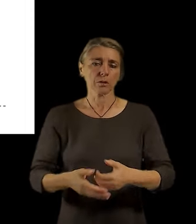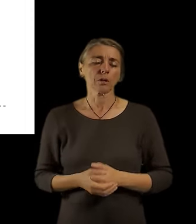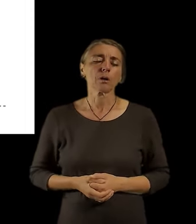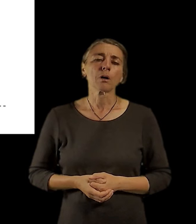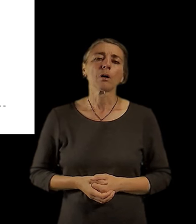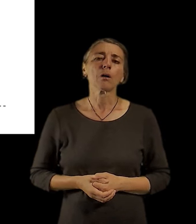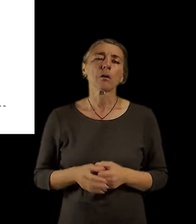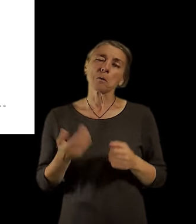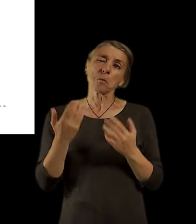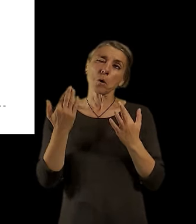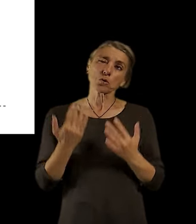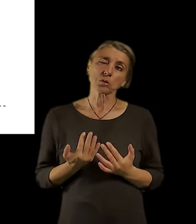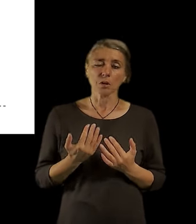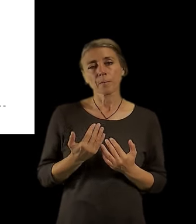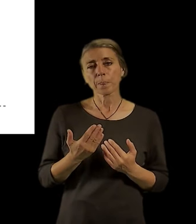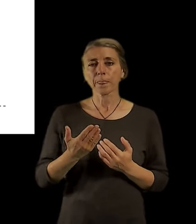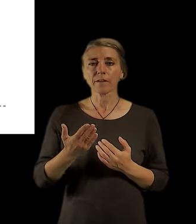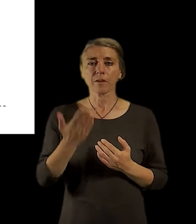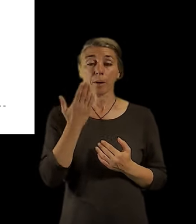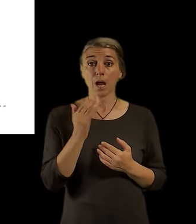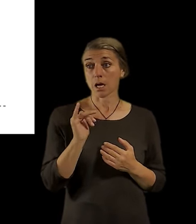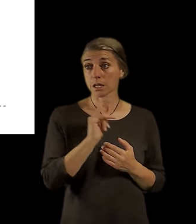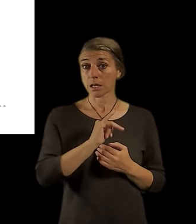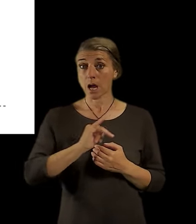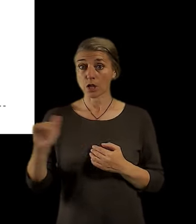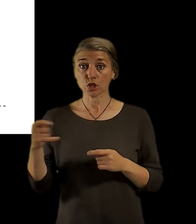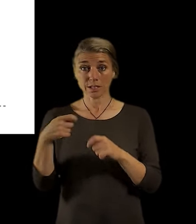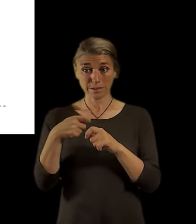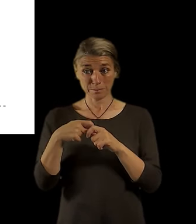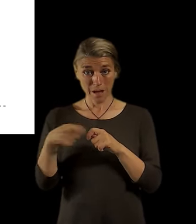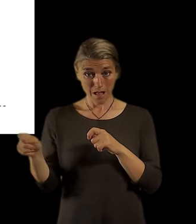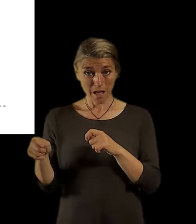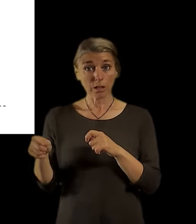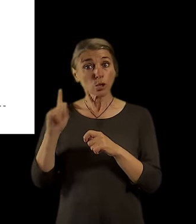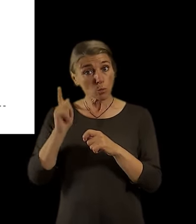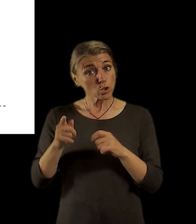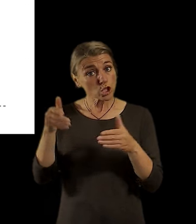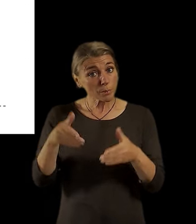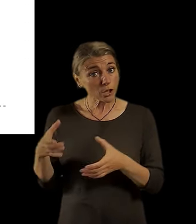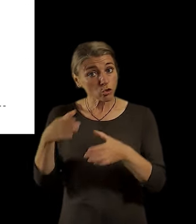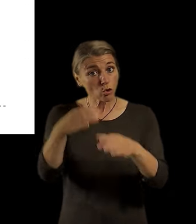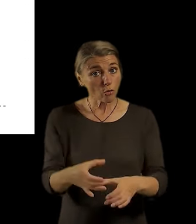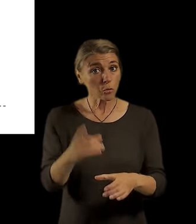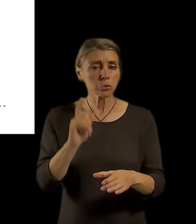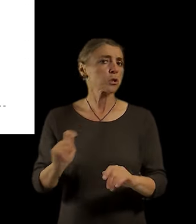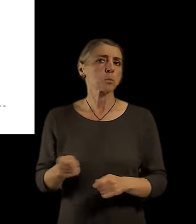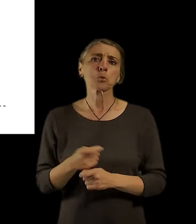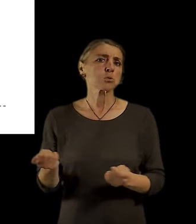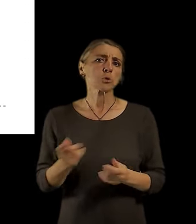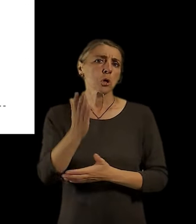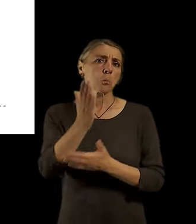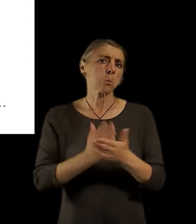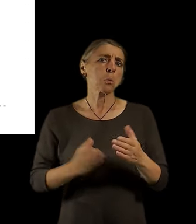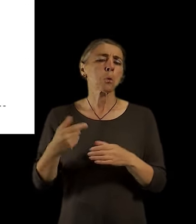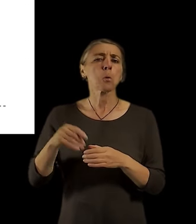Což vychází tak, že ne každý, kdo je pohřbený žehem, končí na hřbitové. Vlastně lidé rozptilují obsah